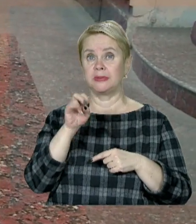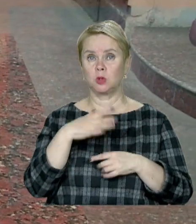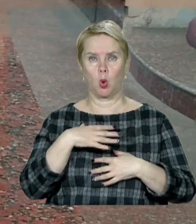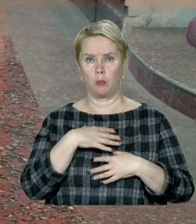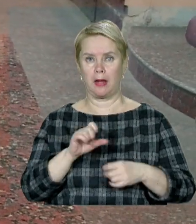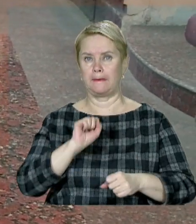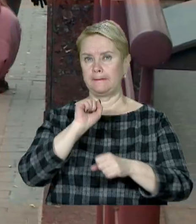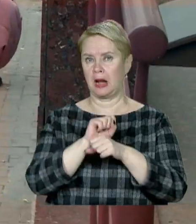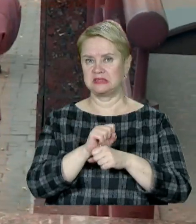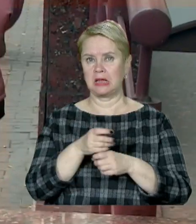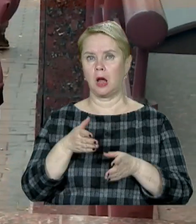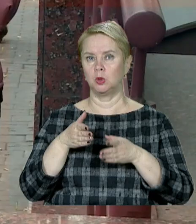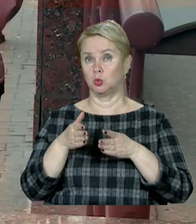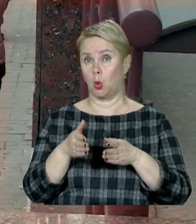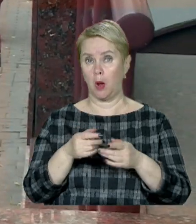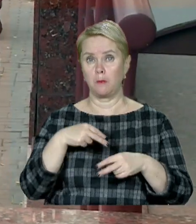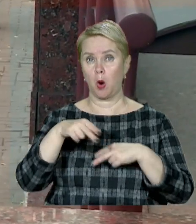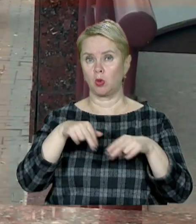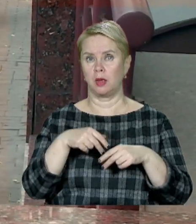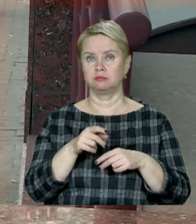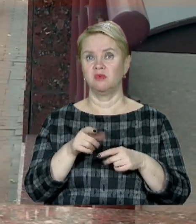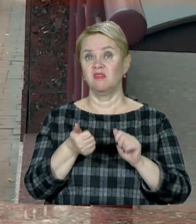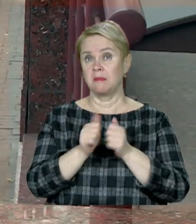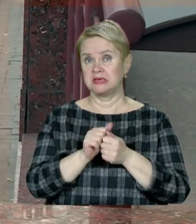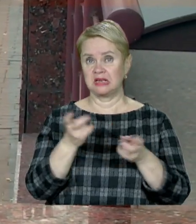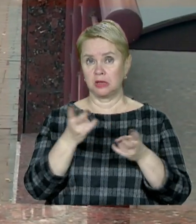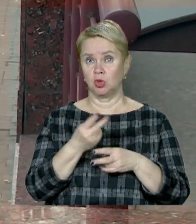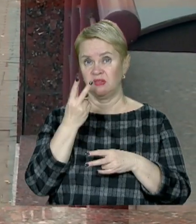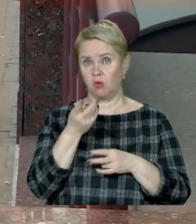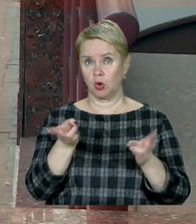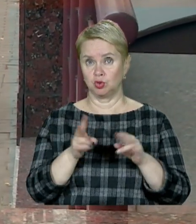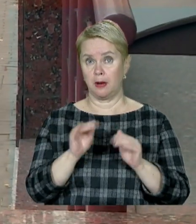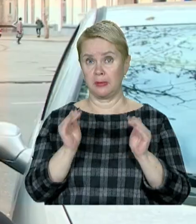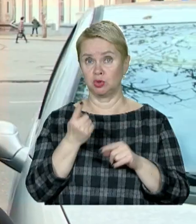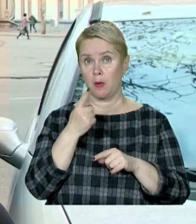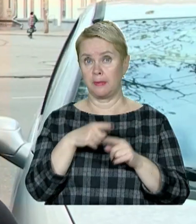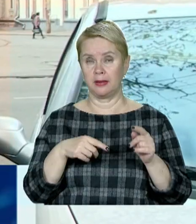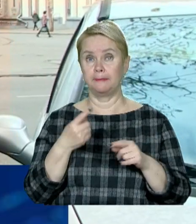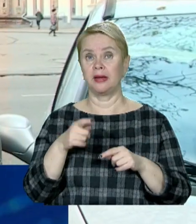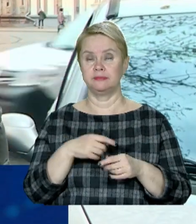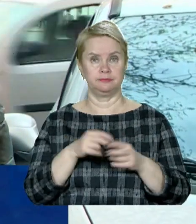любителі паркуватись на тротуарі для проходу пішоходам замість належних двох лишили менше метра.